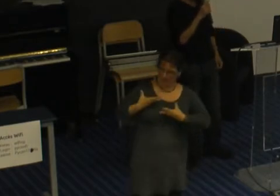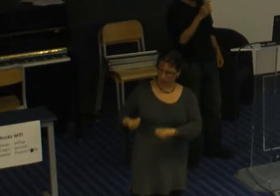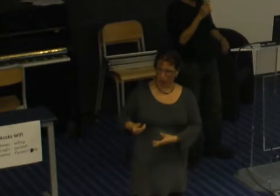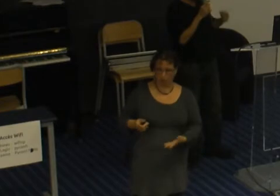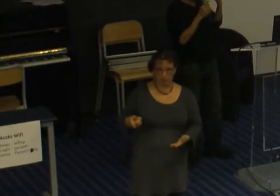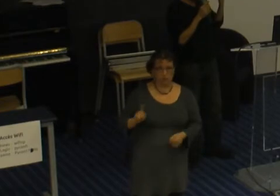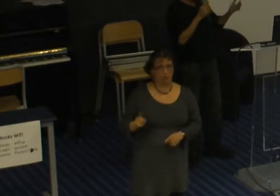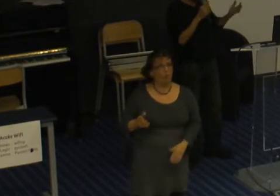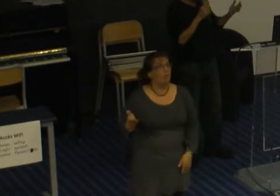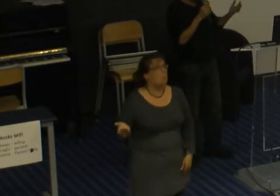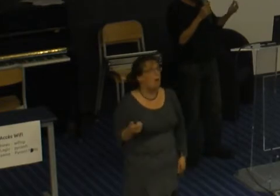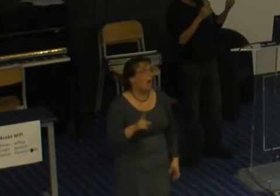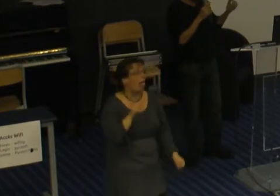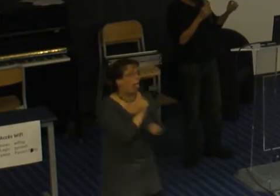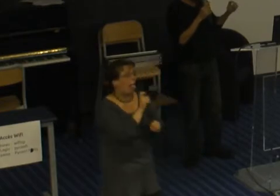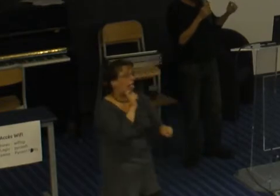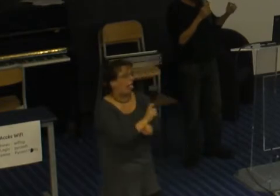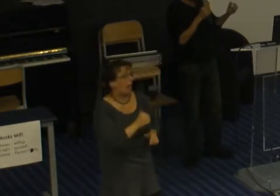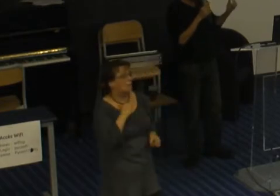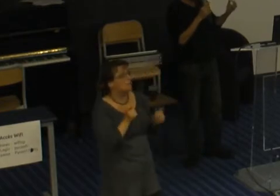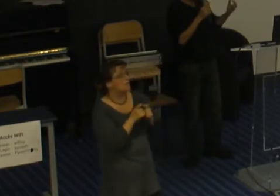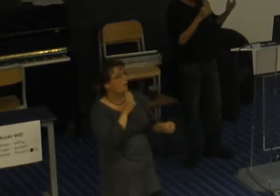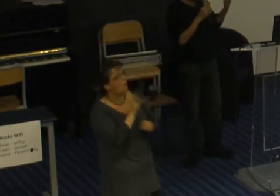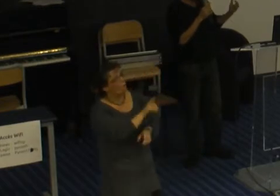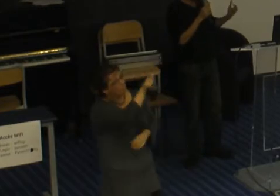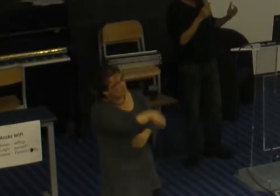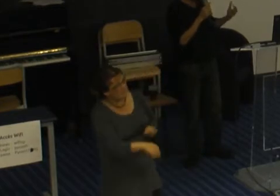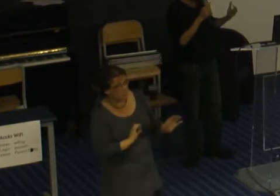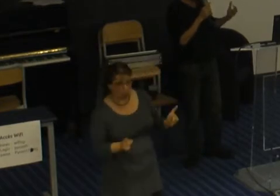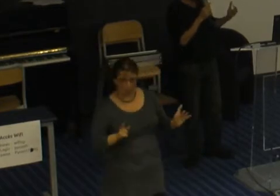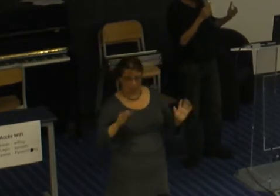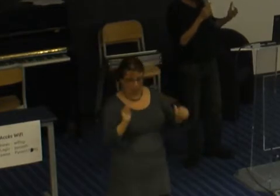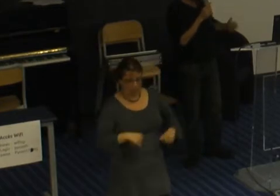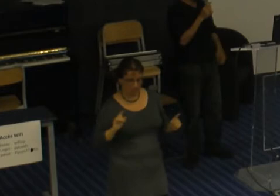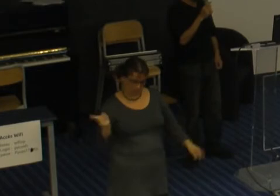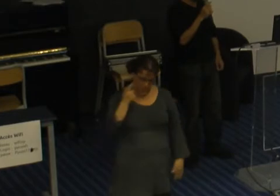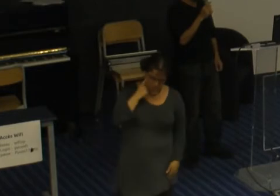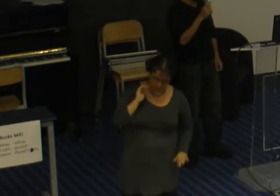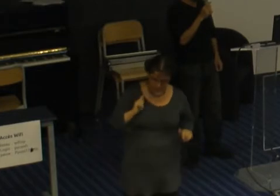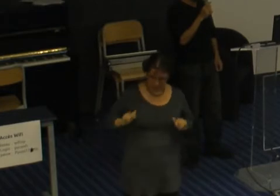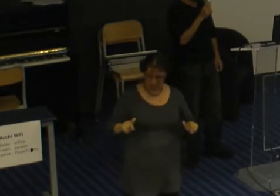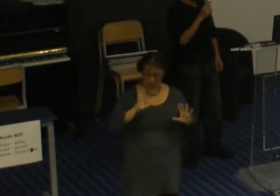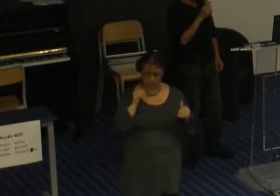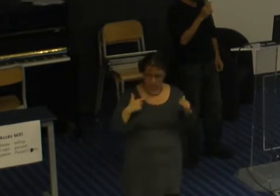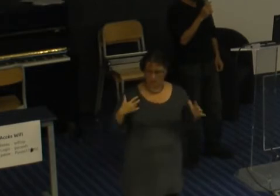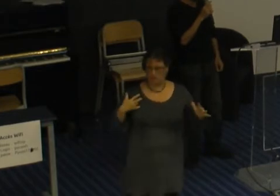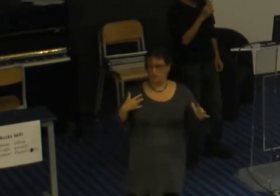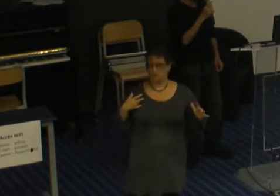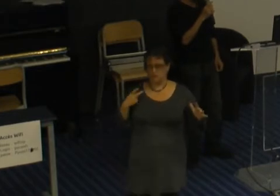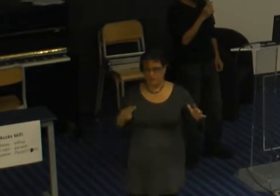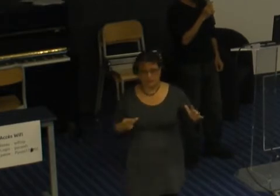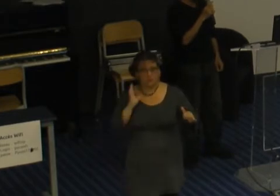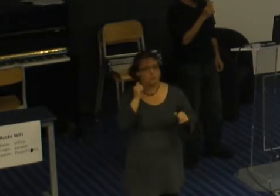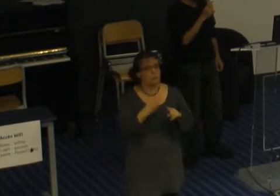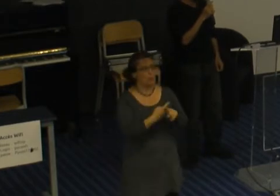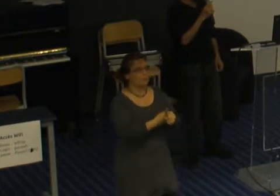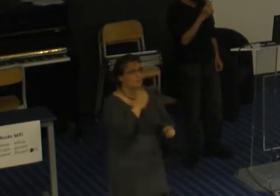une intention hostile, en fait, on crée un environnement hostile tout simplement. Et du coup, moi, j'ai commencé à faire attention à ce